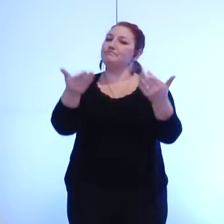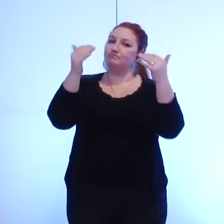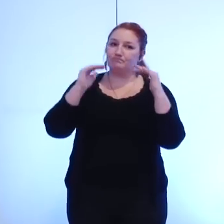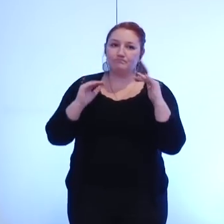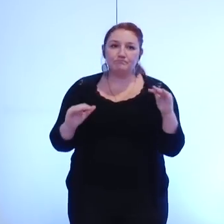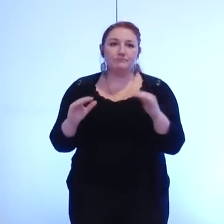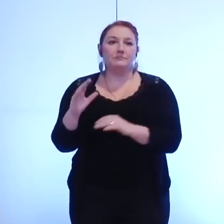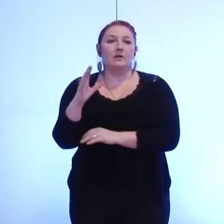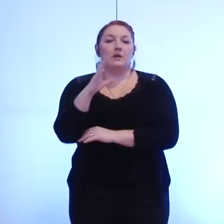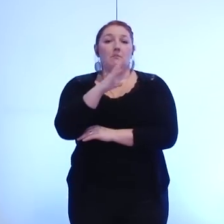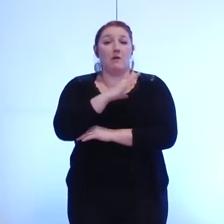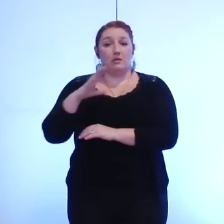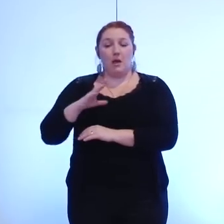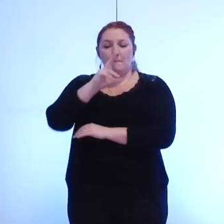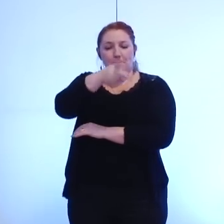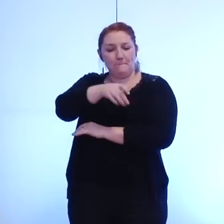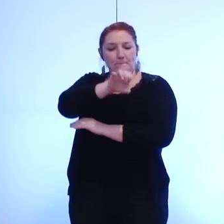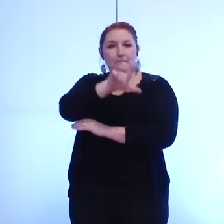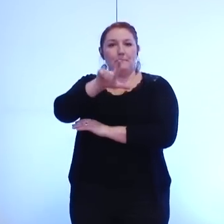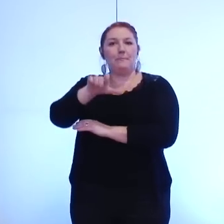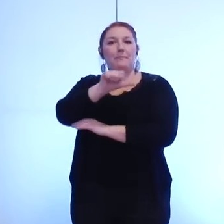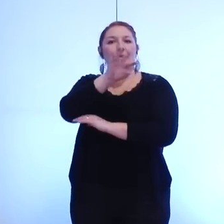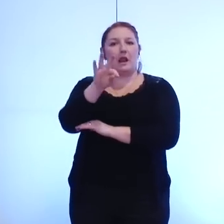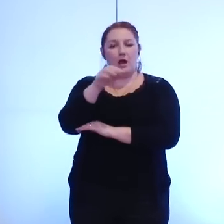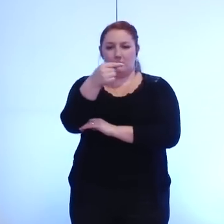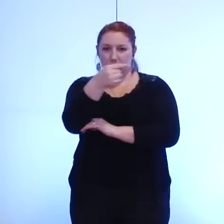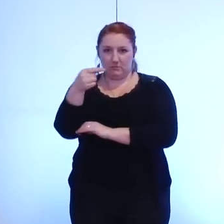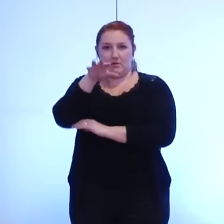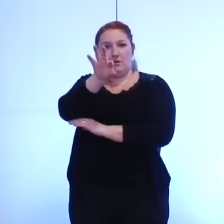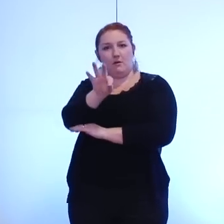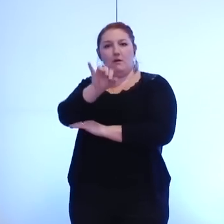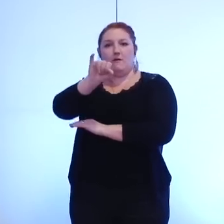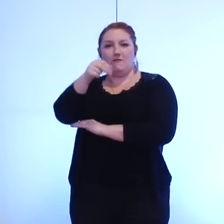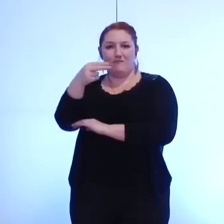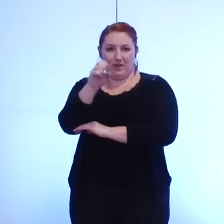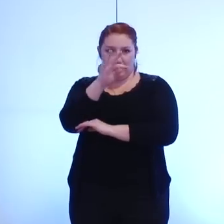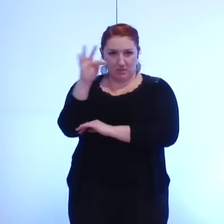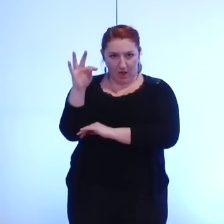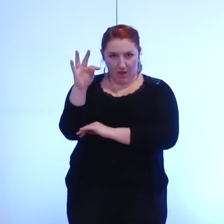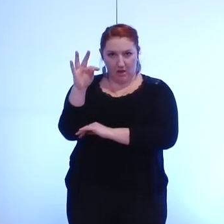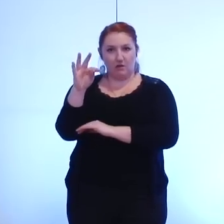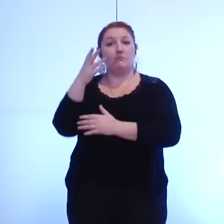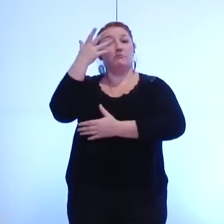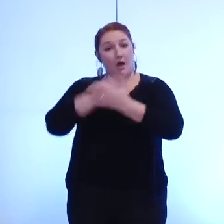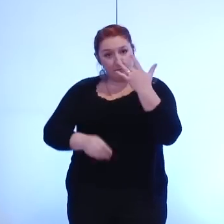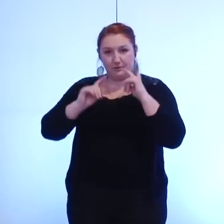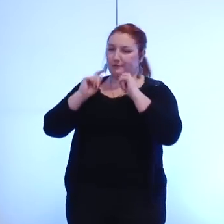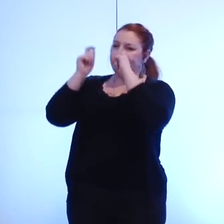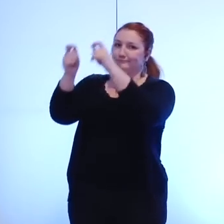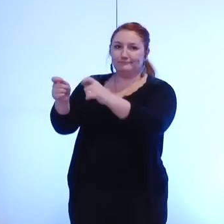Lheureux Lucille, Fristo Vincent, Racose Catherine, Malbet Fabien,